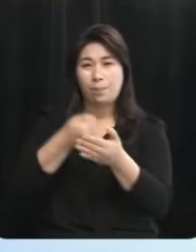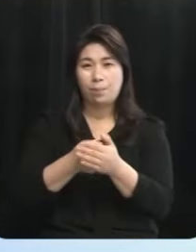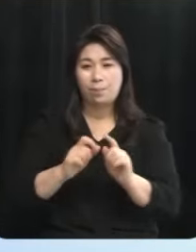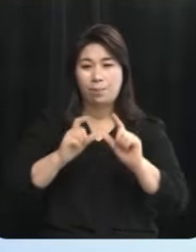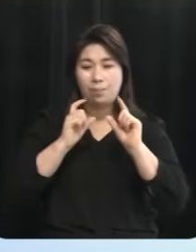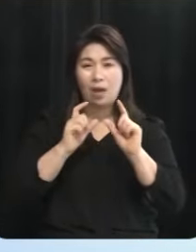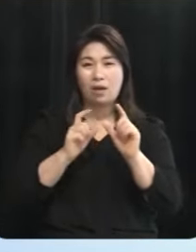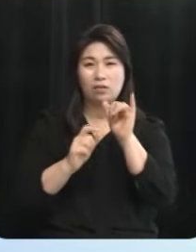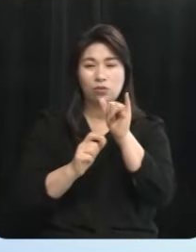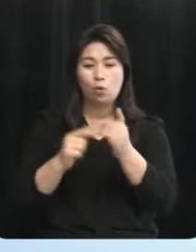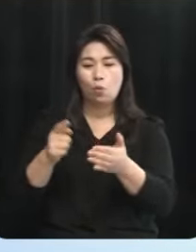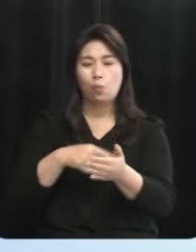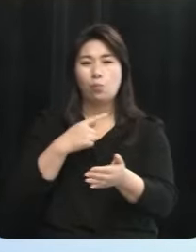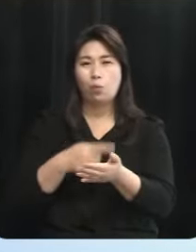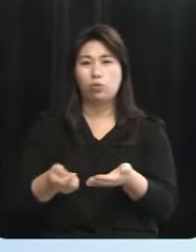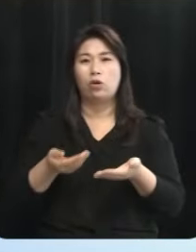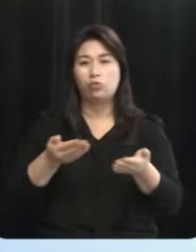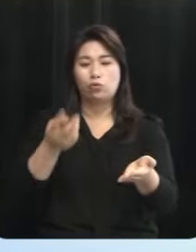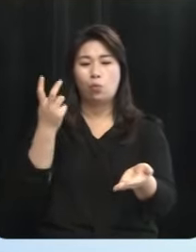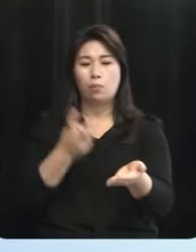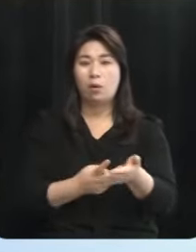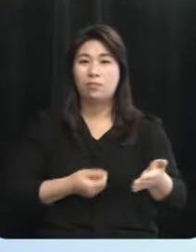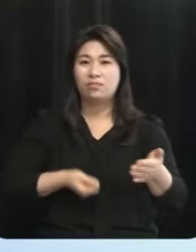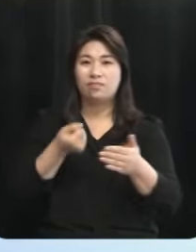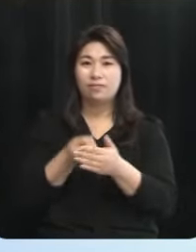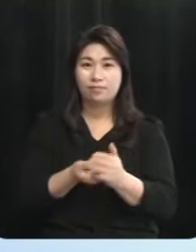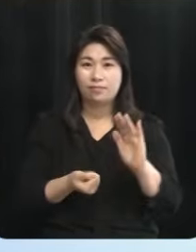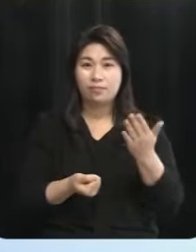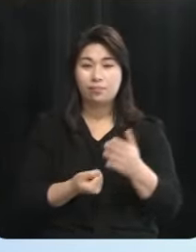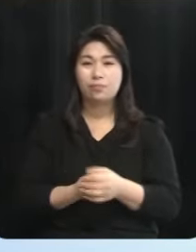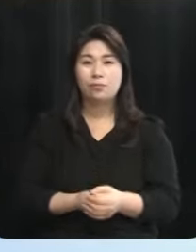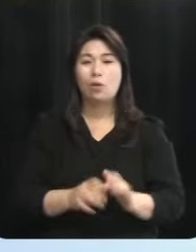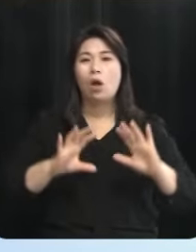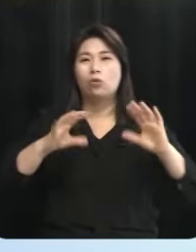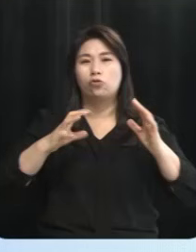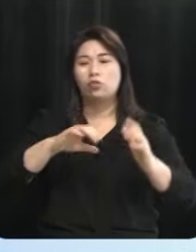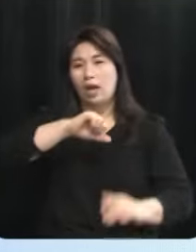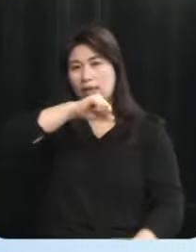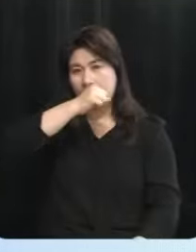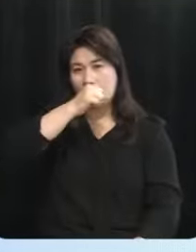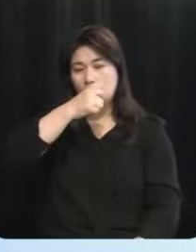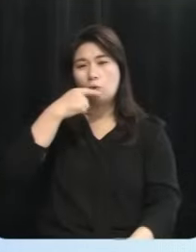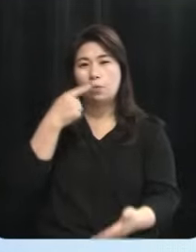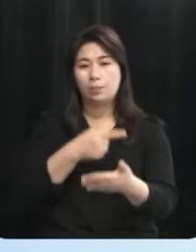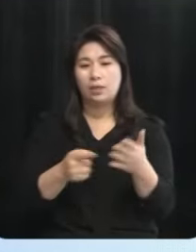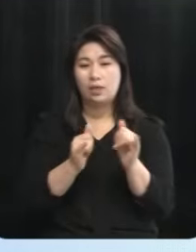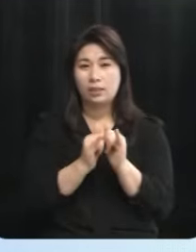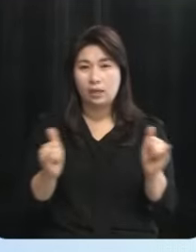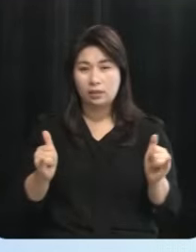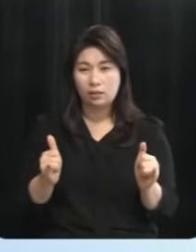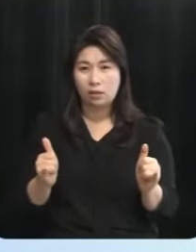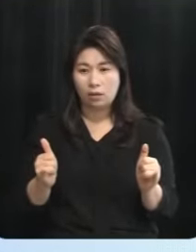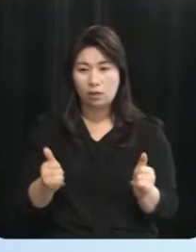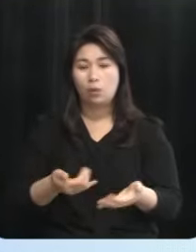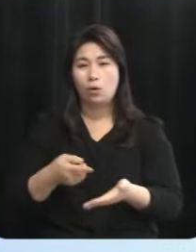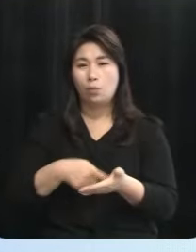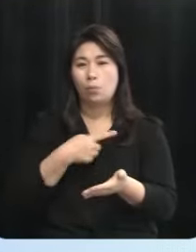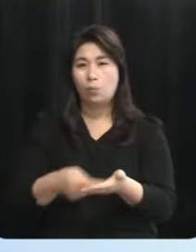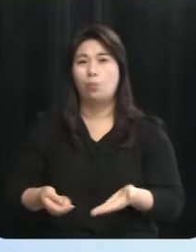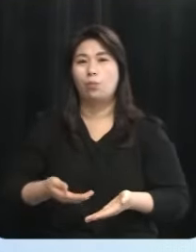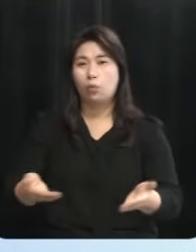보상하도록 법이 정해졌습니다 역시 국가 예산으로 피해자들에게 보생하고 있습니다